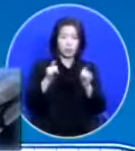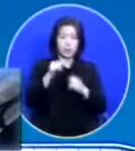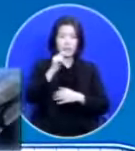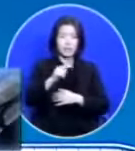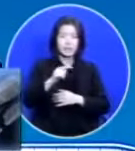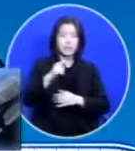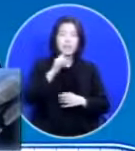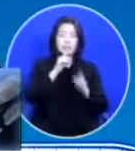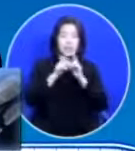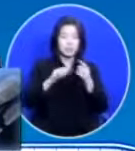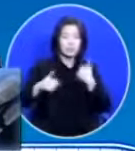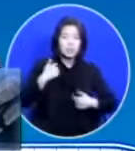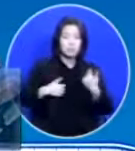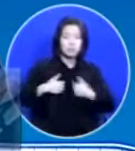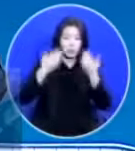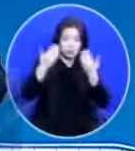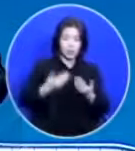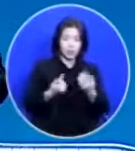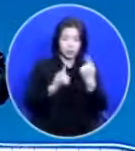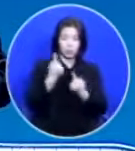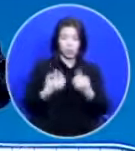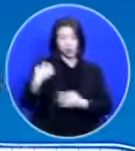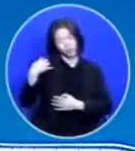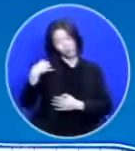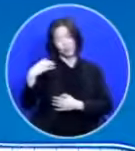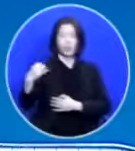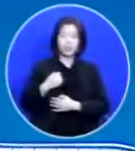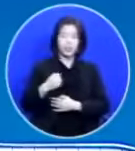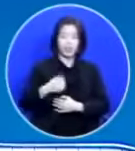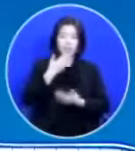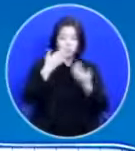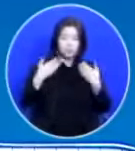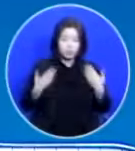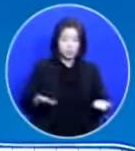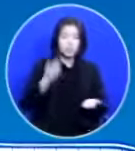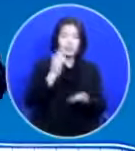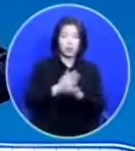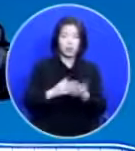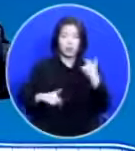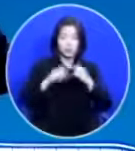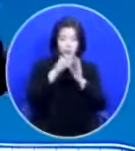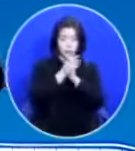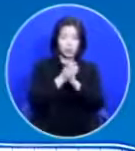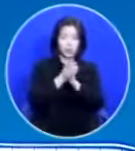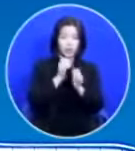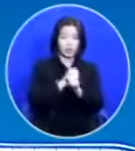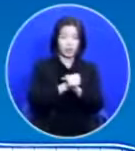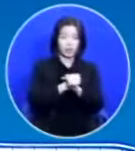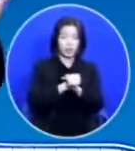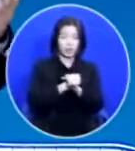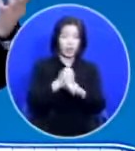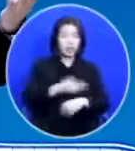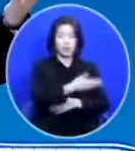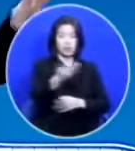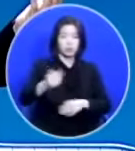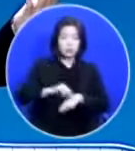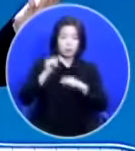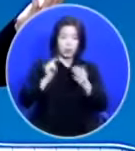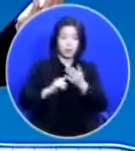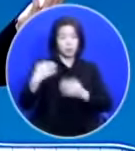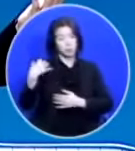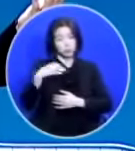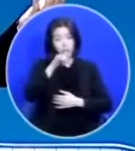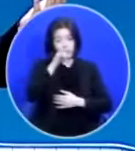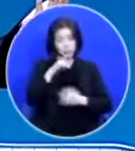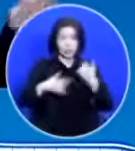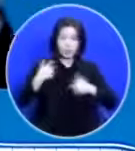받기보다는 부담으로 받아요 쉬지 말고 기도하라 어떠세요? 여러분의 마음에 부담이 되세요? 기쁘세요?